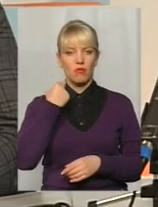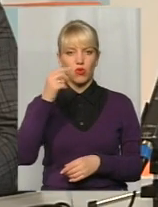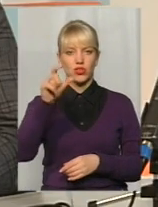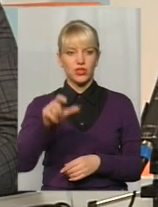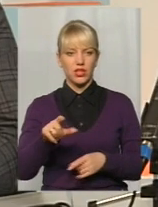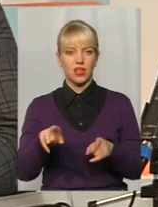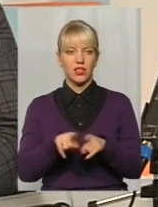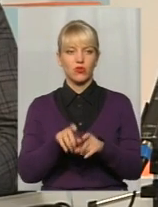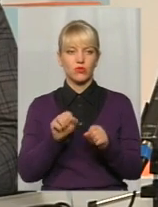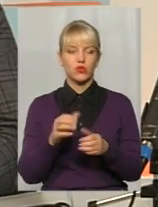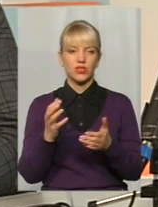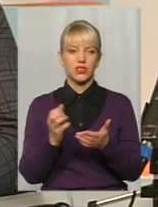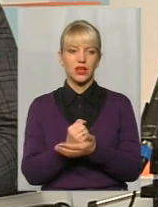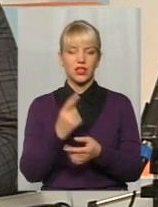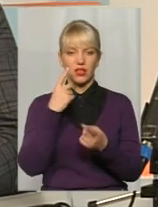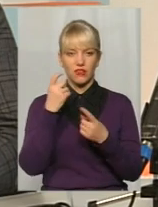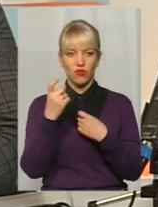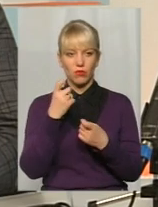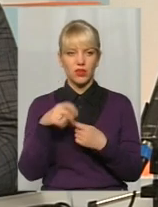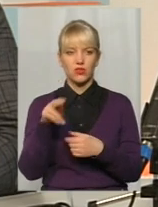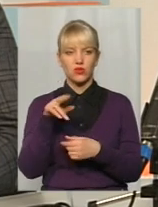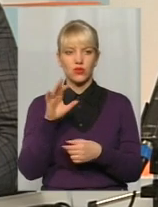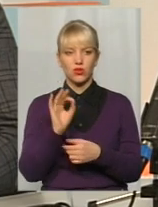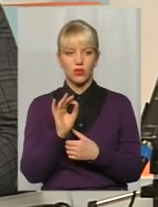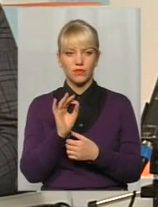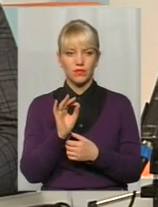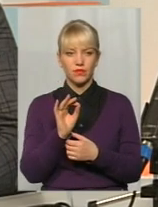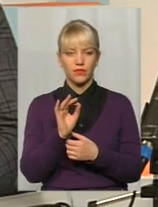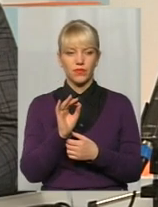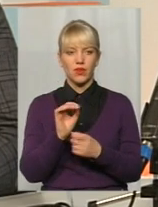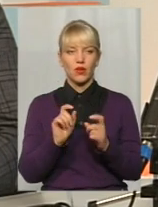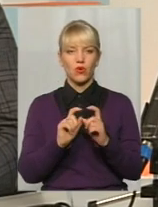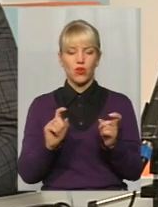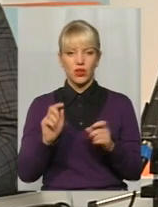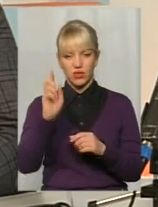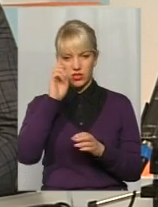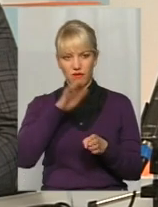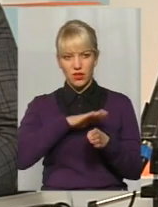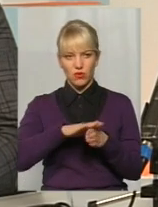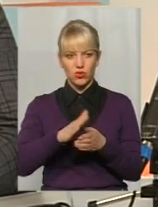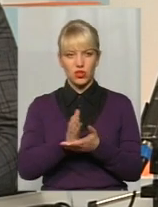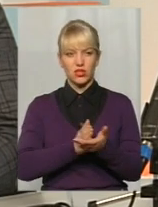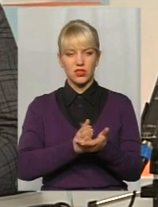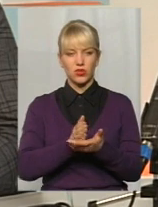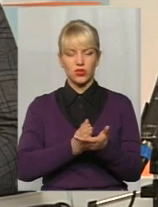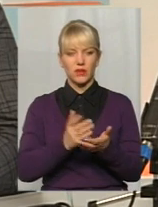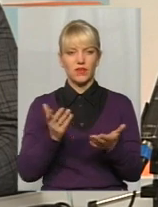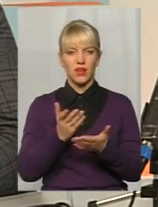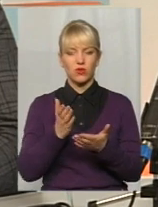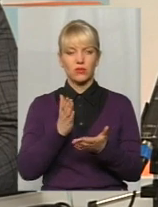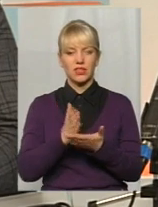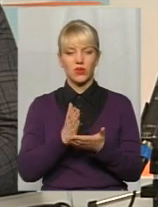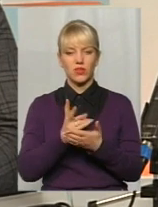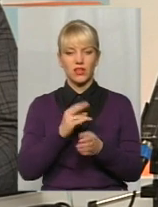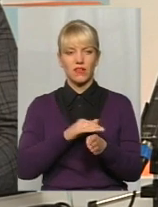Також можна знайти інформацію щодо органу Державної виконавчої служби, в якому знаходиться